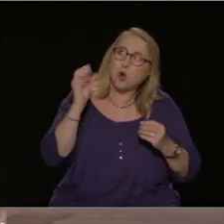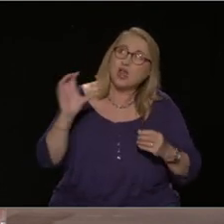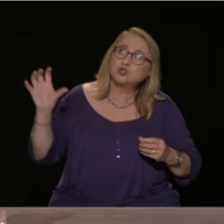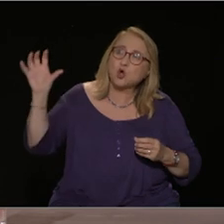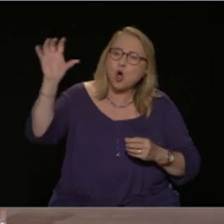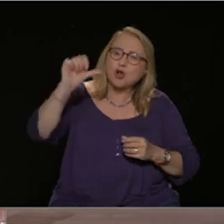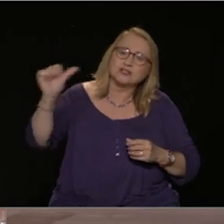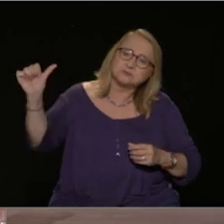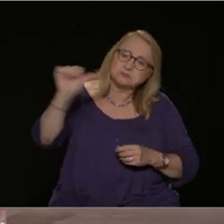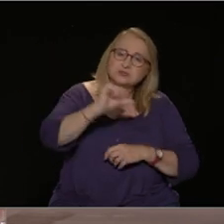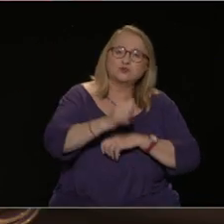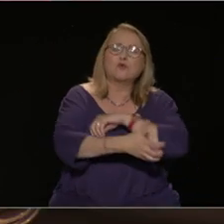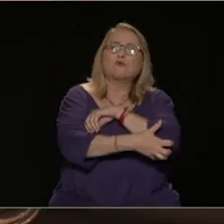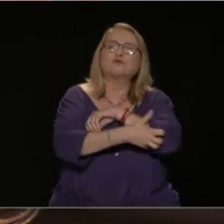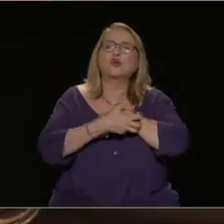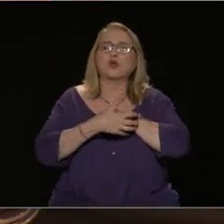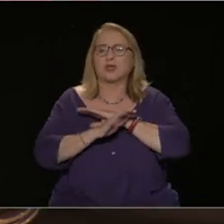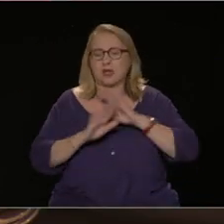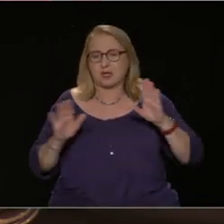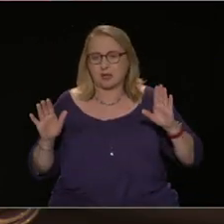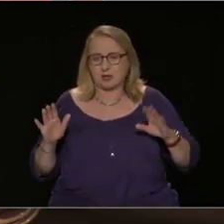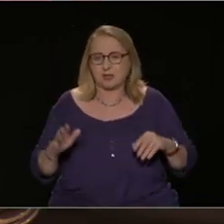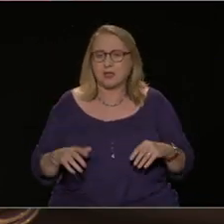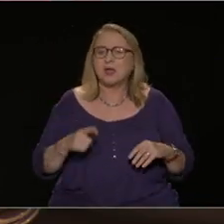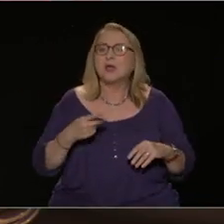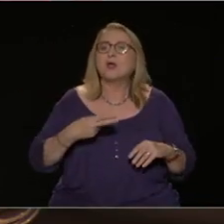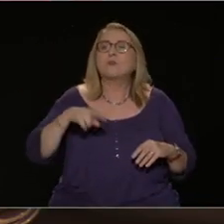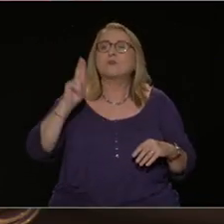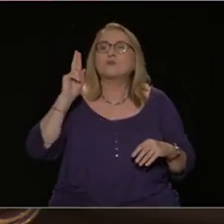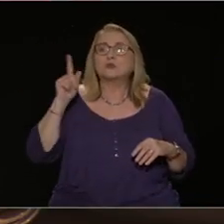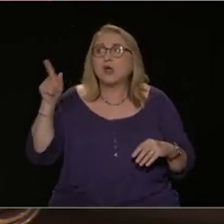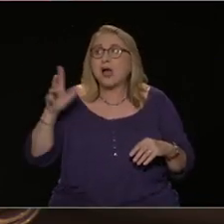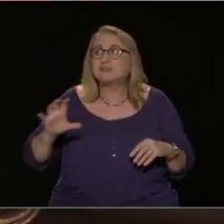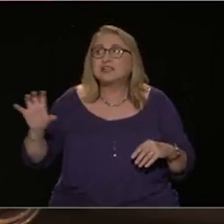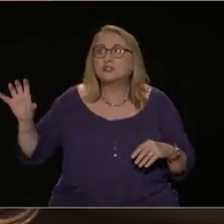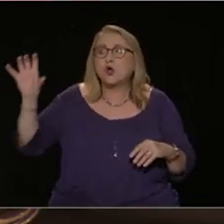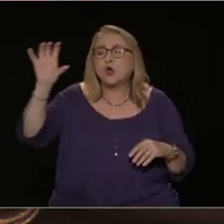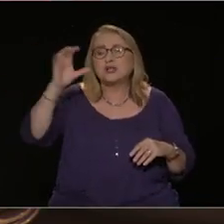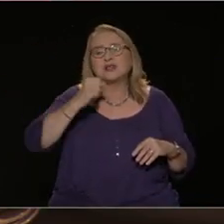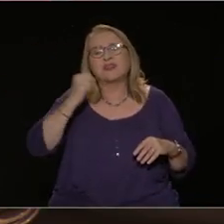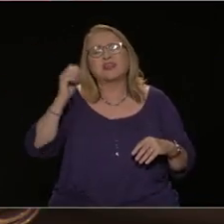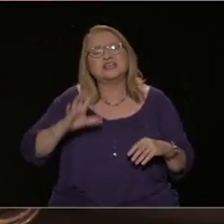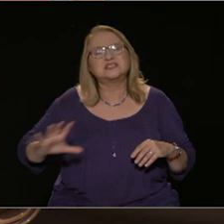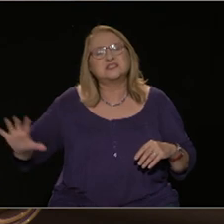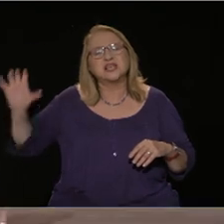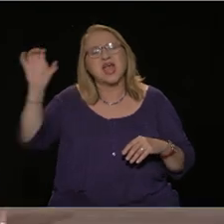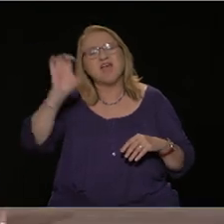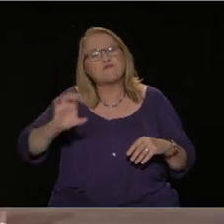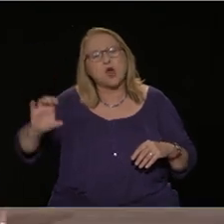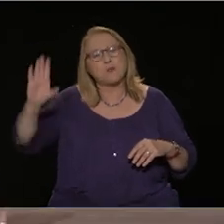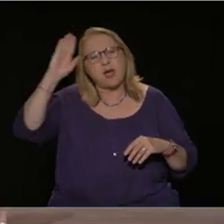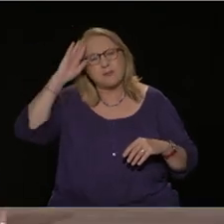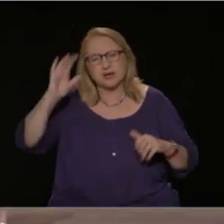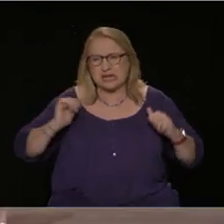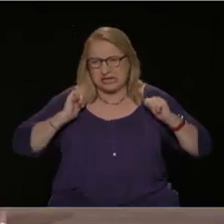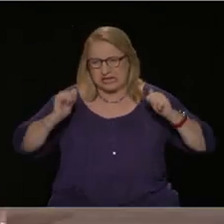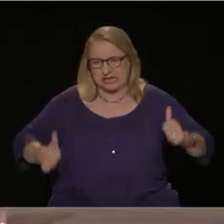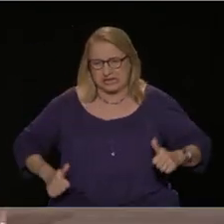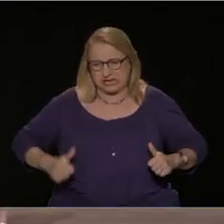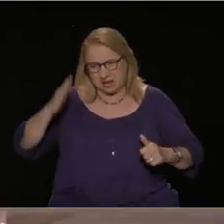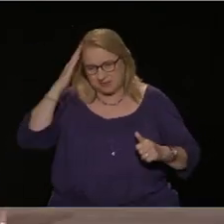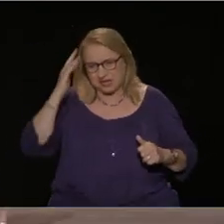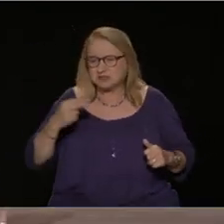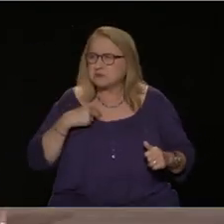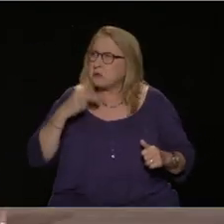τις χώρες που λένε του λεγόμενου δυτικού κόσμου. Δηλαδή σε όλες αυτές τις χώρες υπάρχει μια οικονομική κρίση η οποία βαθαίνει ολόκλη